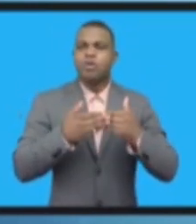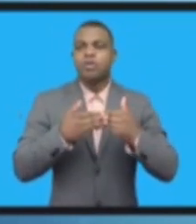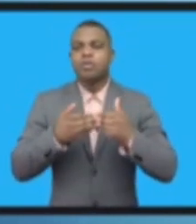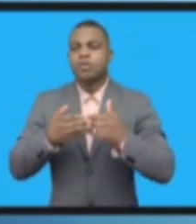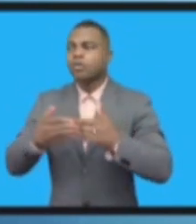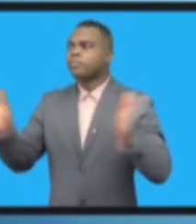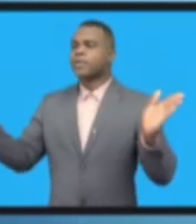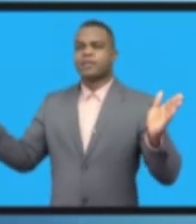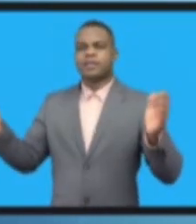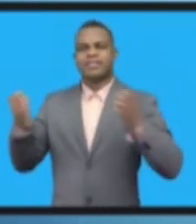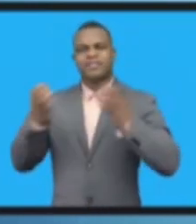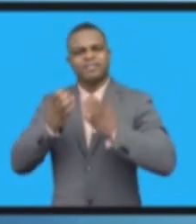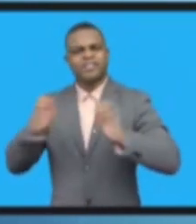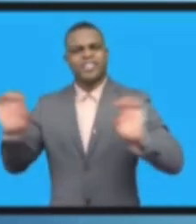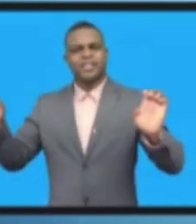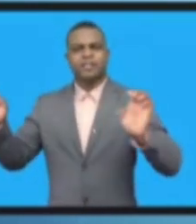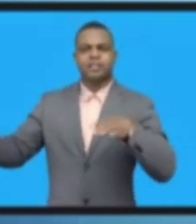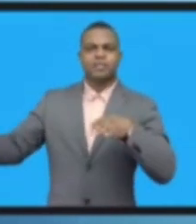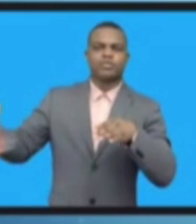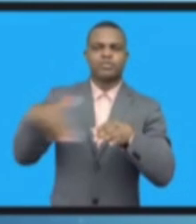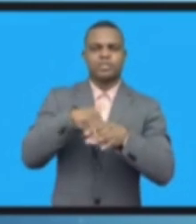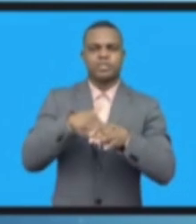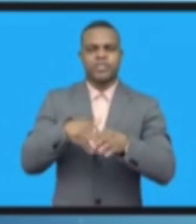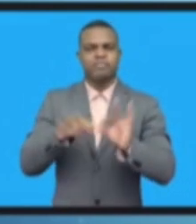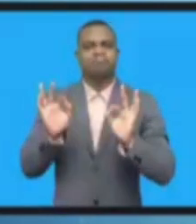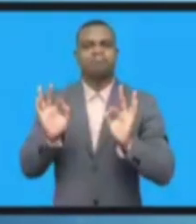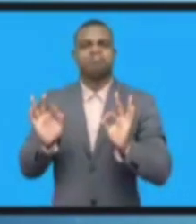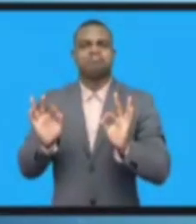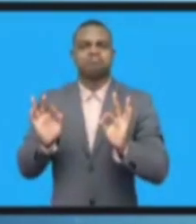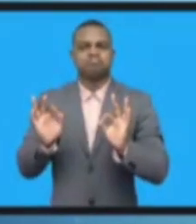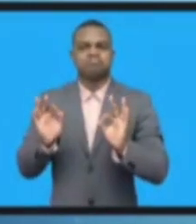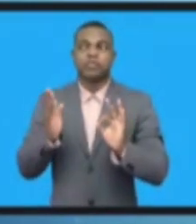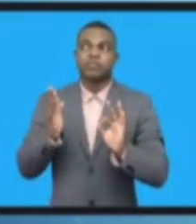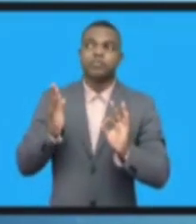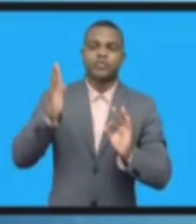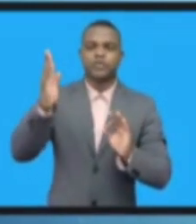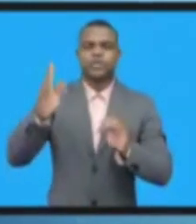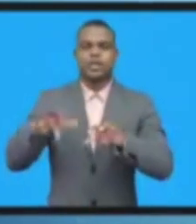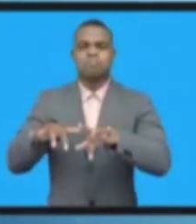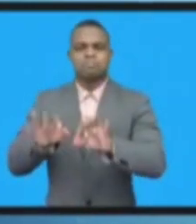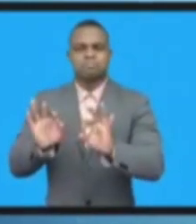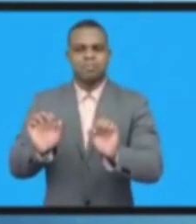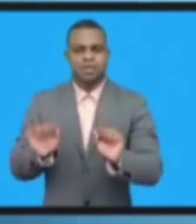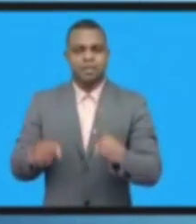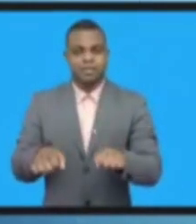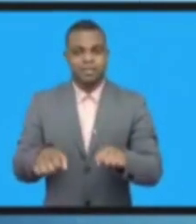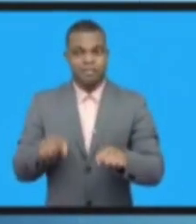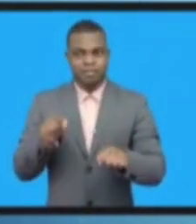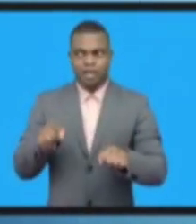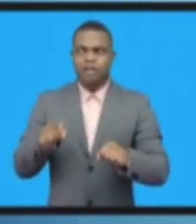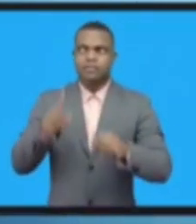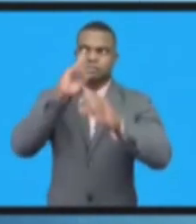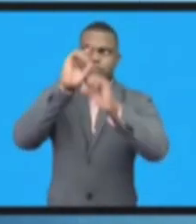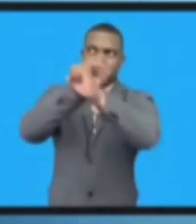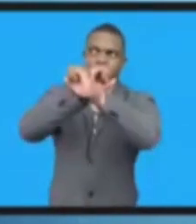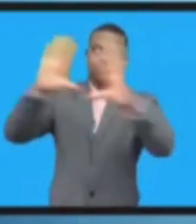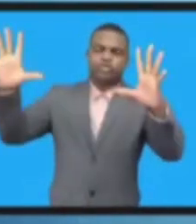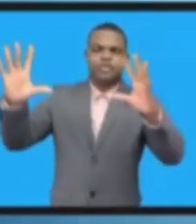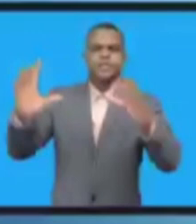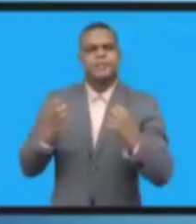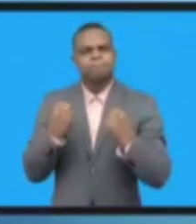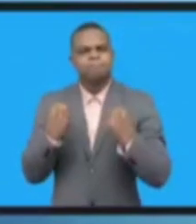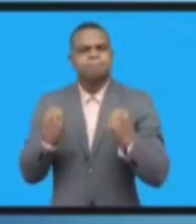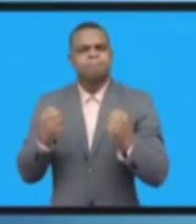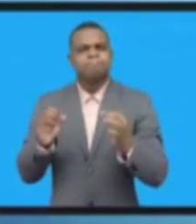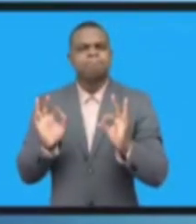Однако при этом важно помнить, что примерно треть всех людей никогда не имели возможности подключаться к